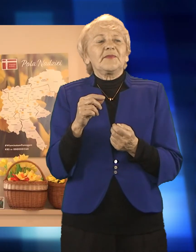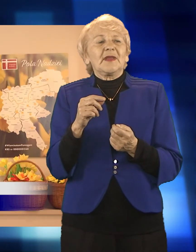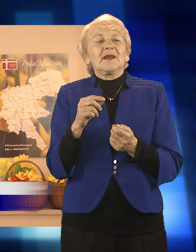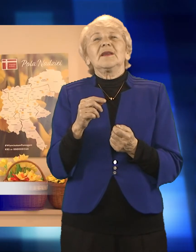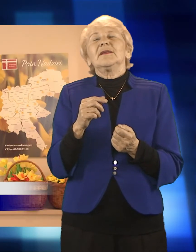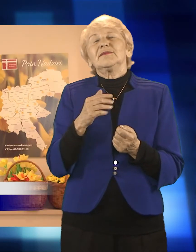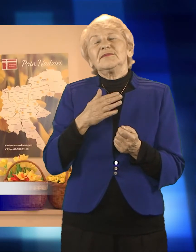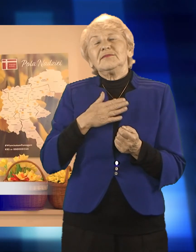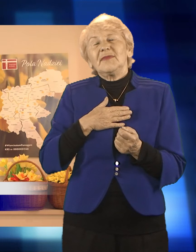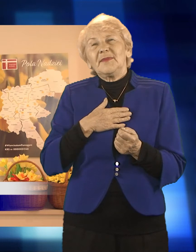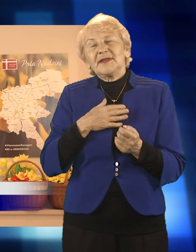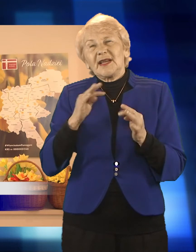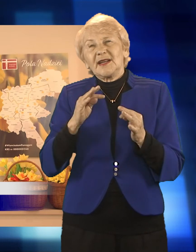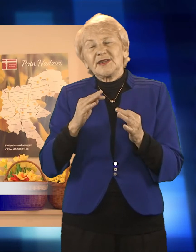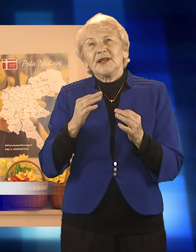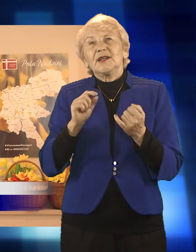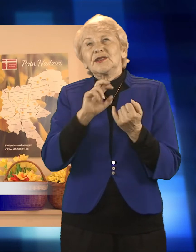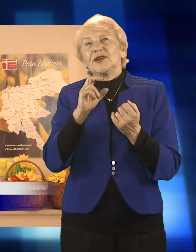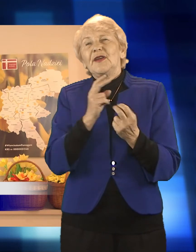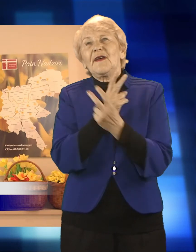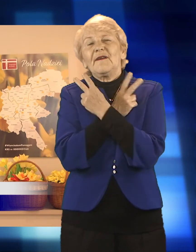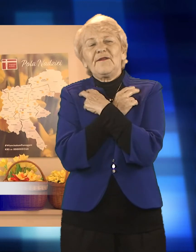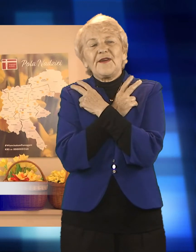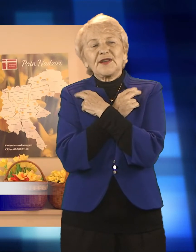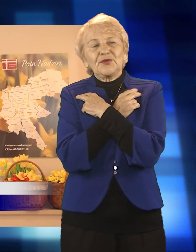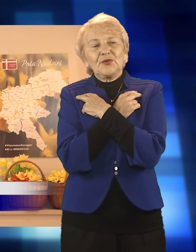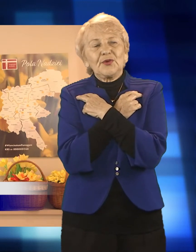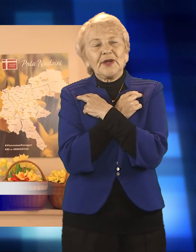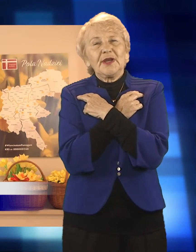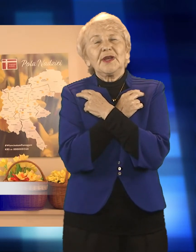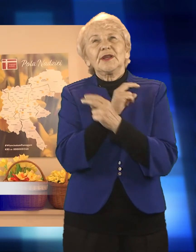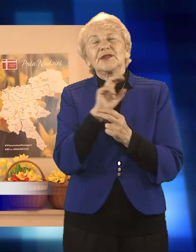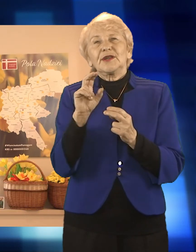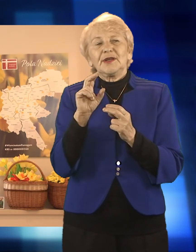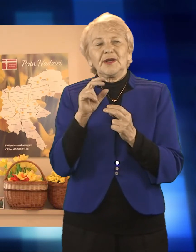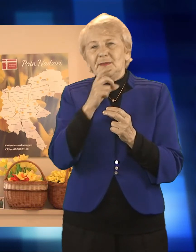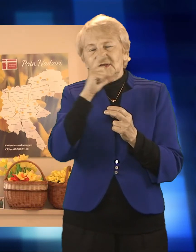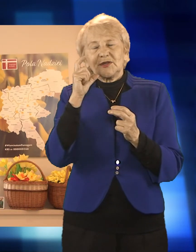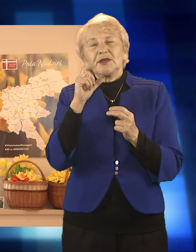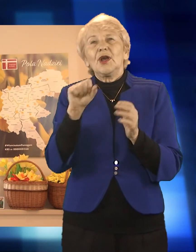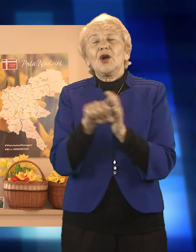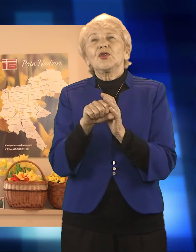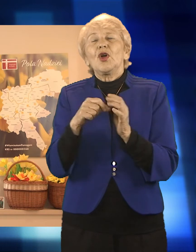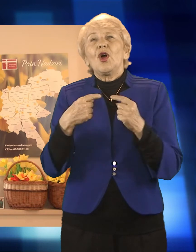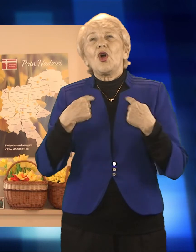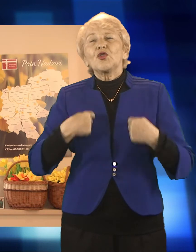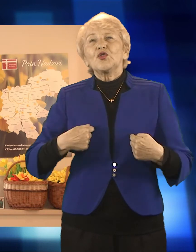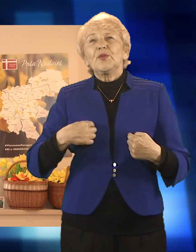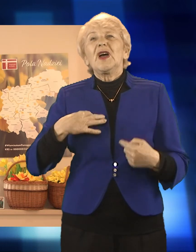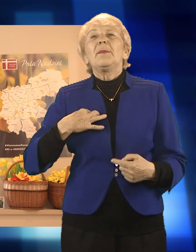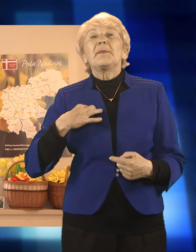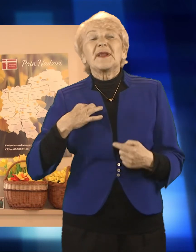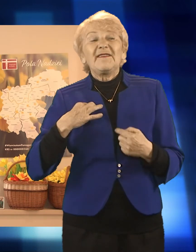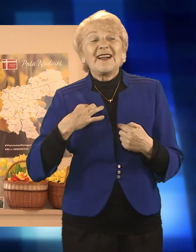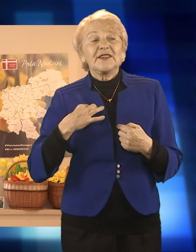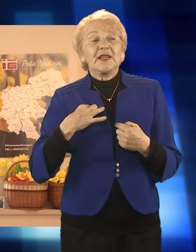Funkcjonujemy normalnie, między innymi dlatego, że prywatne osoby nam pomagają. W zeszłym tygodniu dostaliśmy 100 fartuchów od prywatnej osoby,